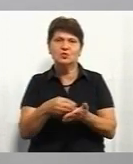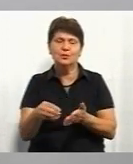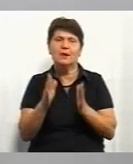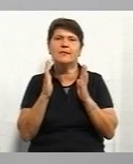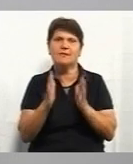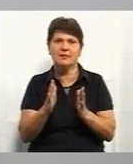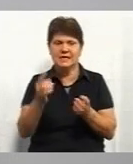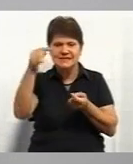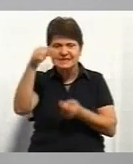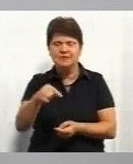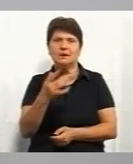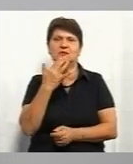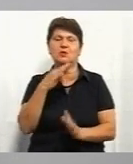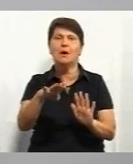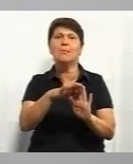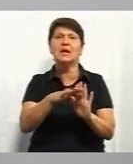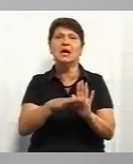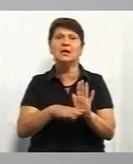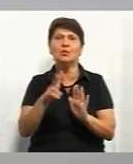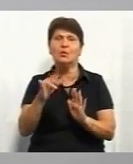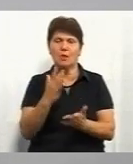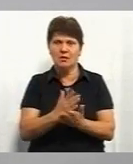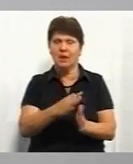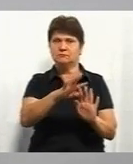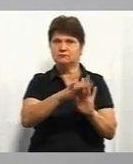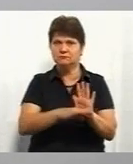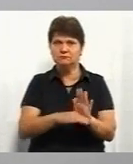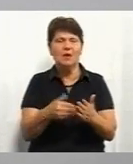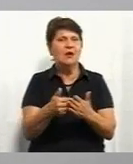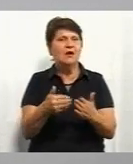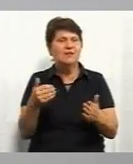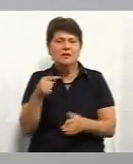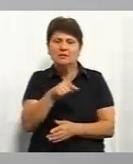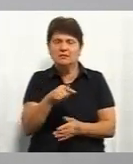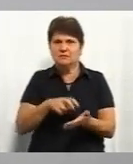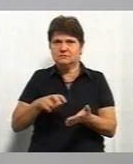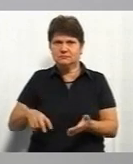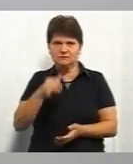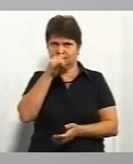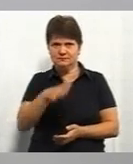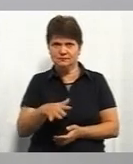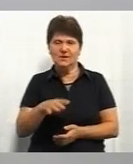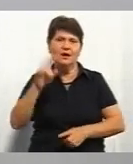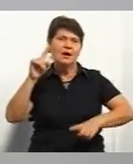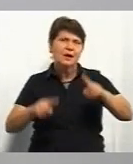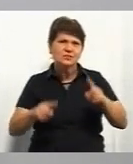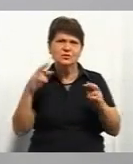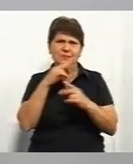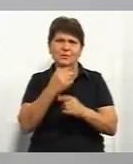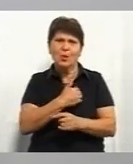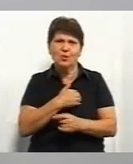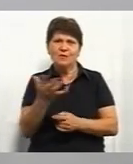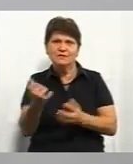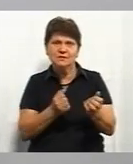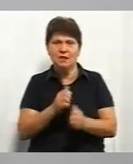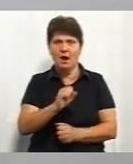лише згідно Національного переліка. Є перелік, і ми від нього не можемо відступити. Нам би хотілося дещо інших препаратів, але ми